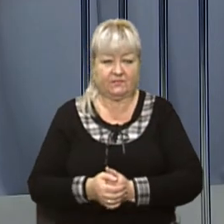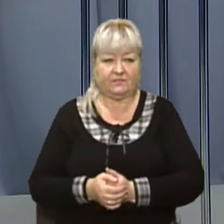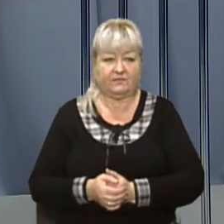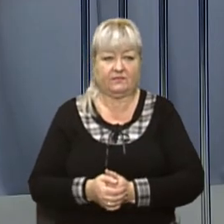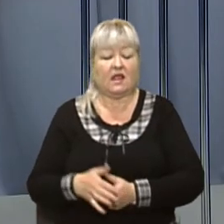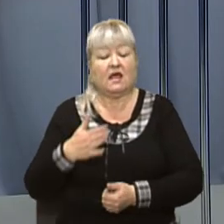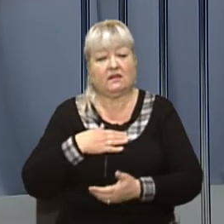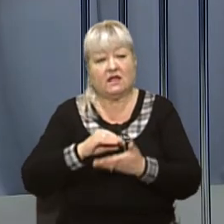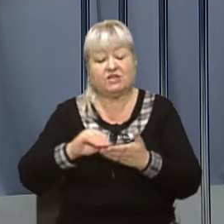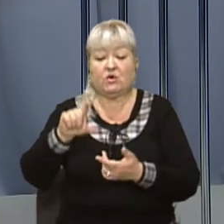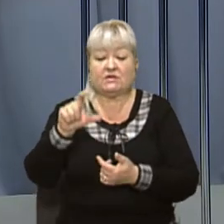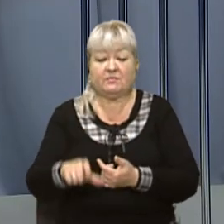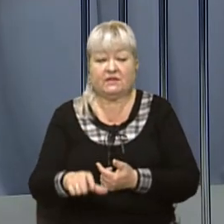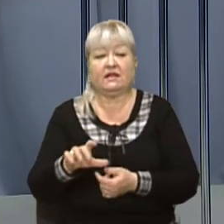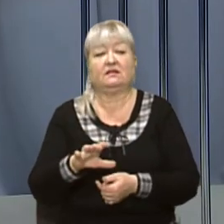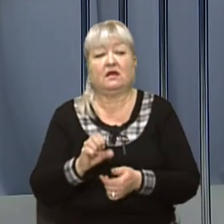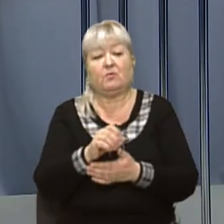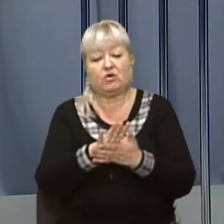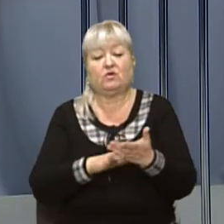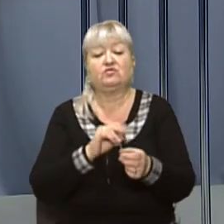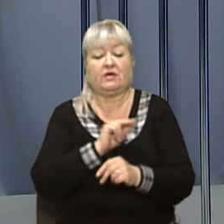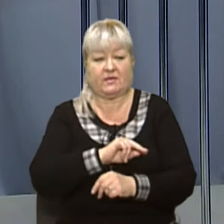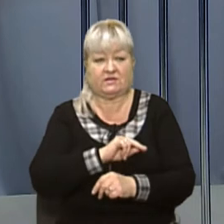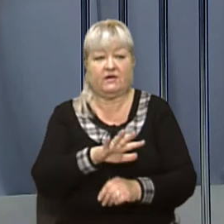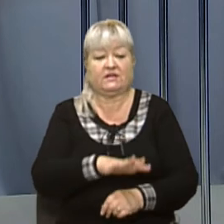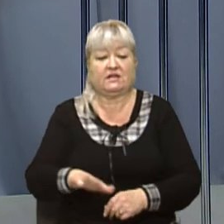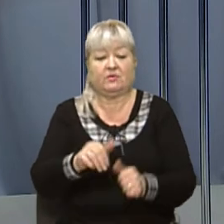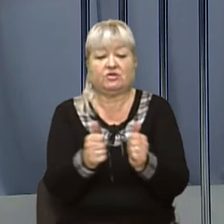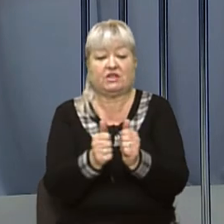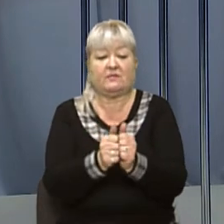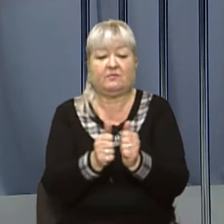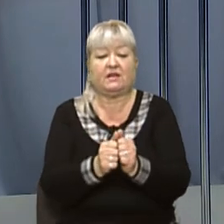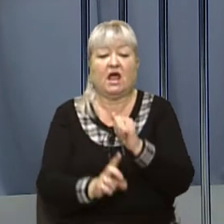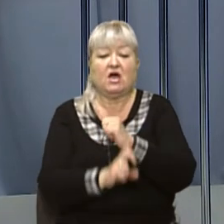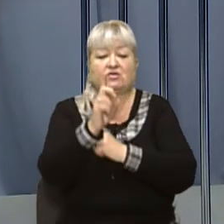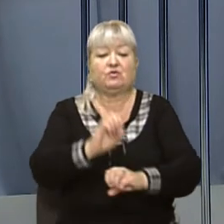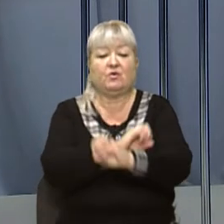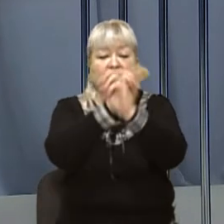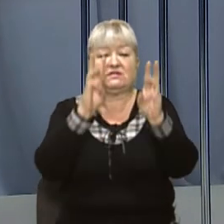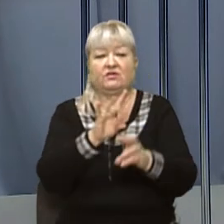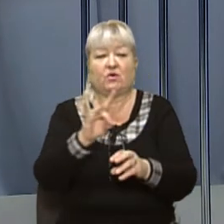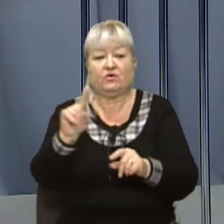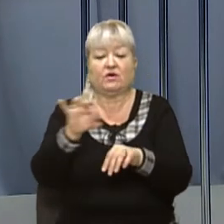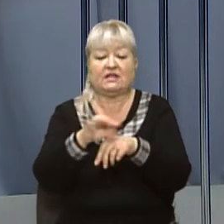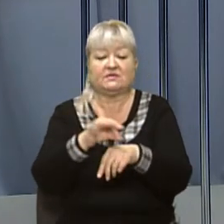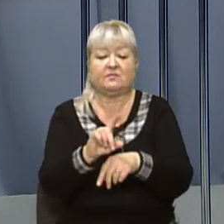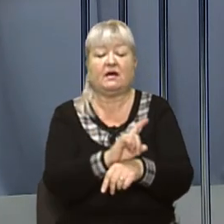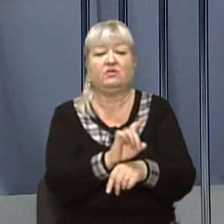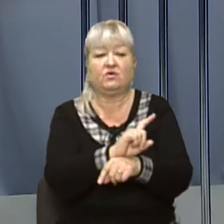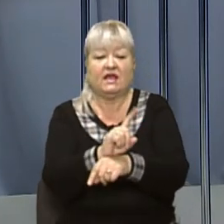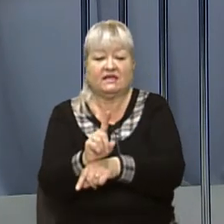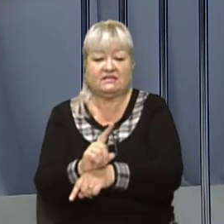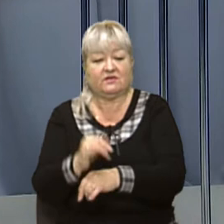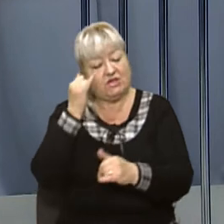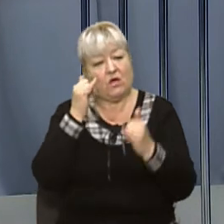Нагадаю, наша кореспондентка Ірина Фарин продовжує працювати на площі біля собору Святого Юра. Там запалюють свічки у пам'ять про дітей, які померли під